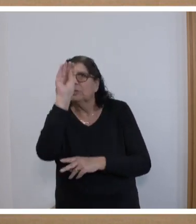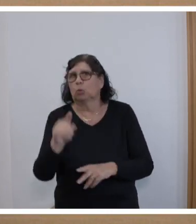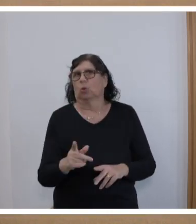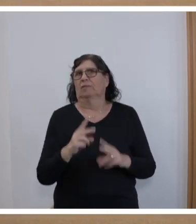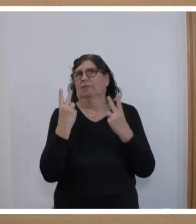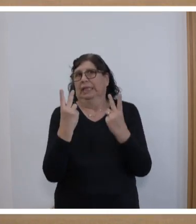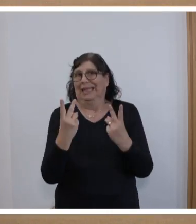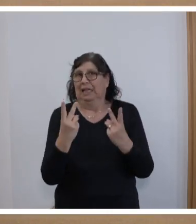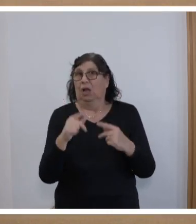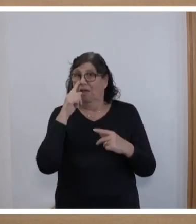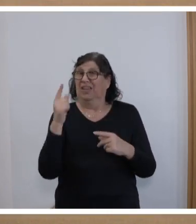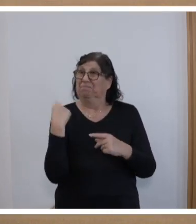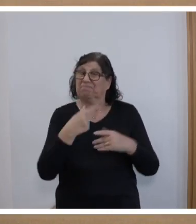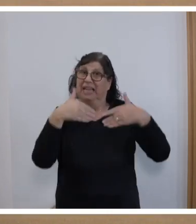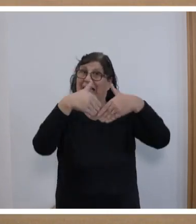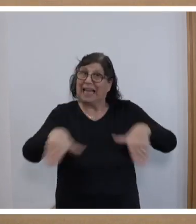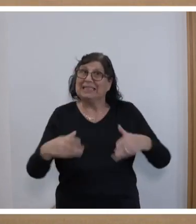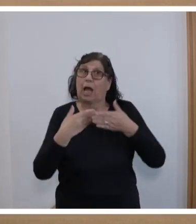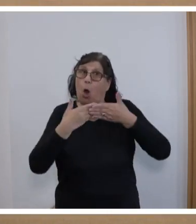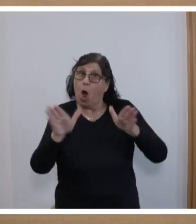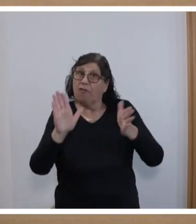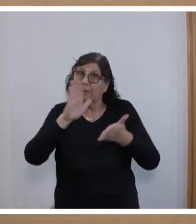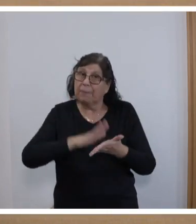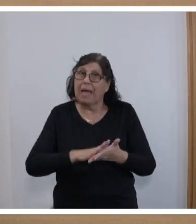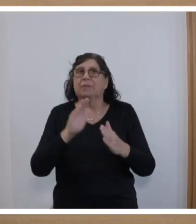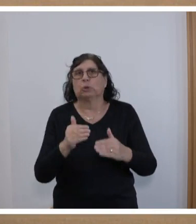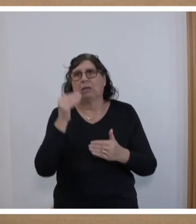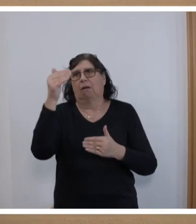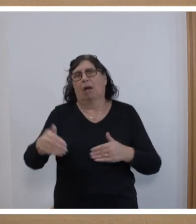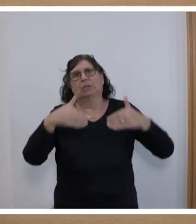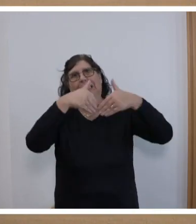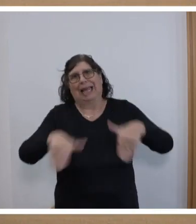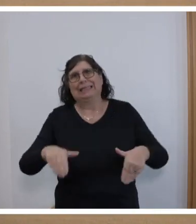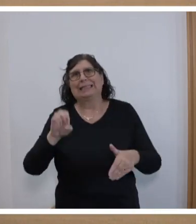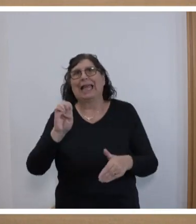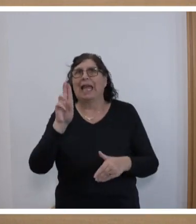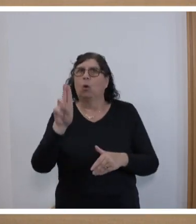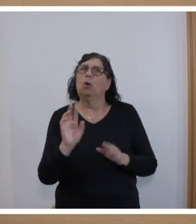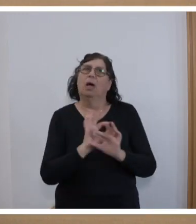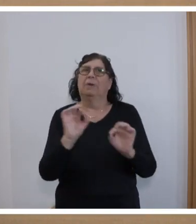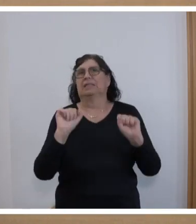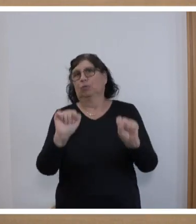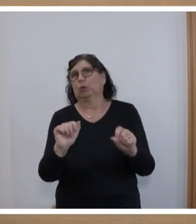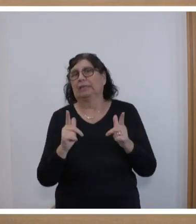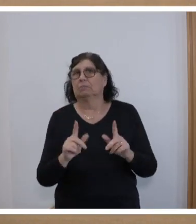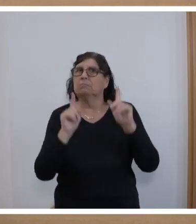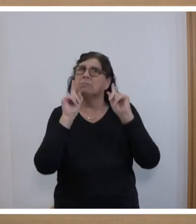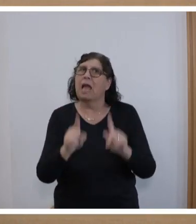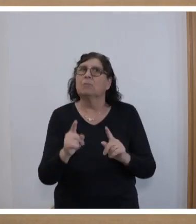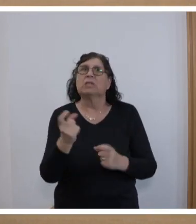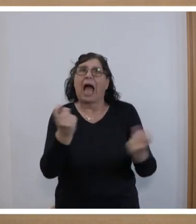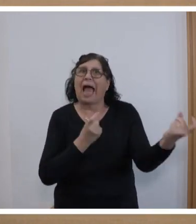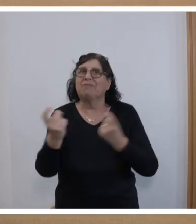wir unsere Binnengrenzen offen halten wollen, dann müssen wir die Außengrenzen der EU besser schützen. Dann muss illegale